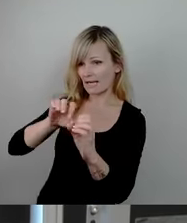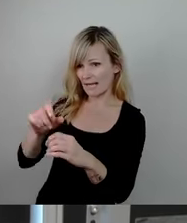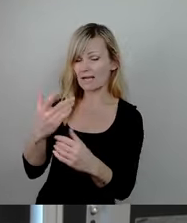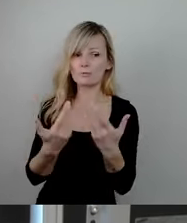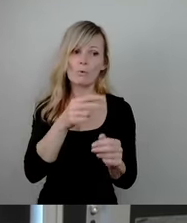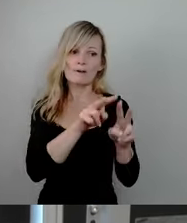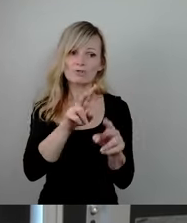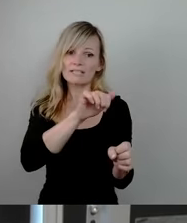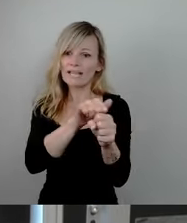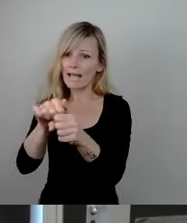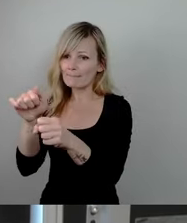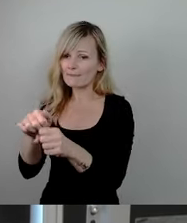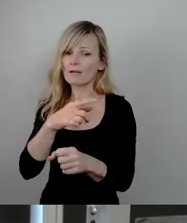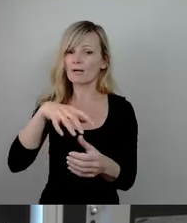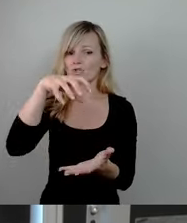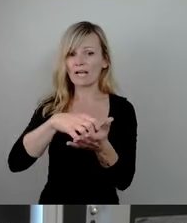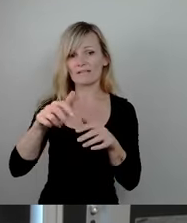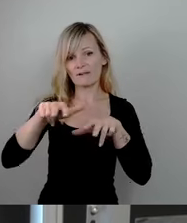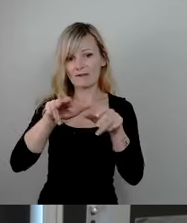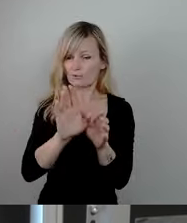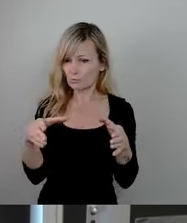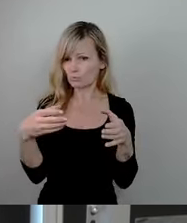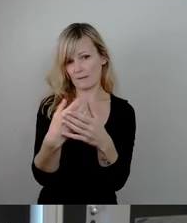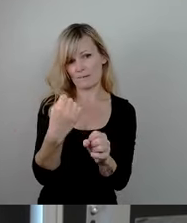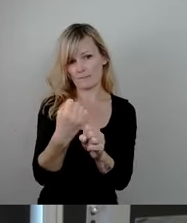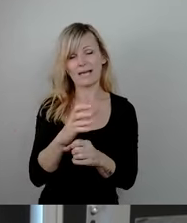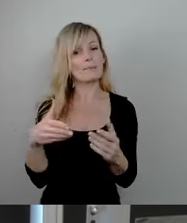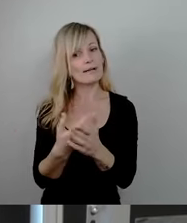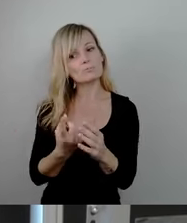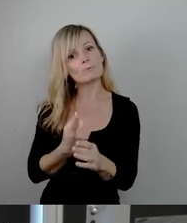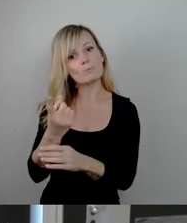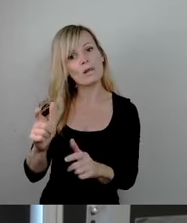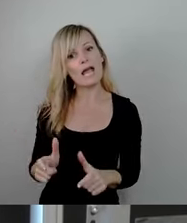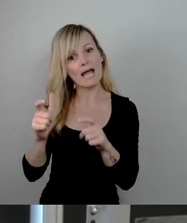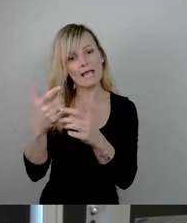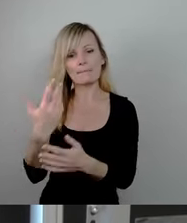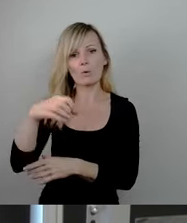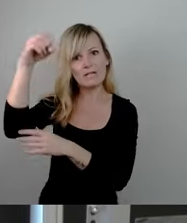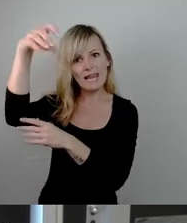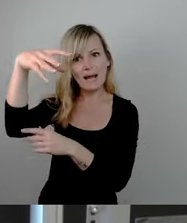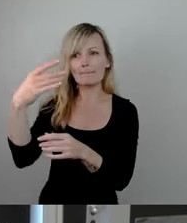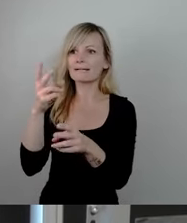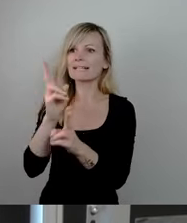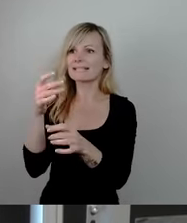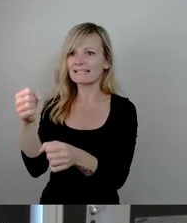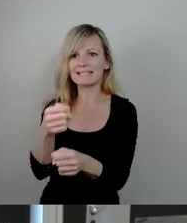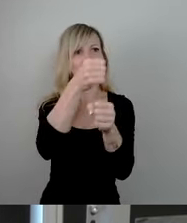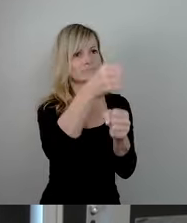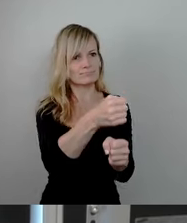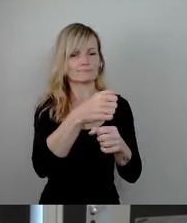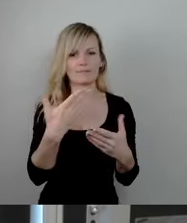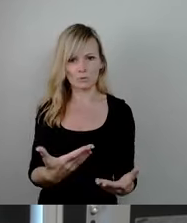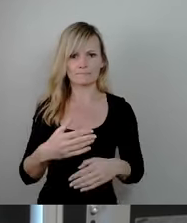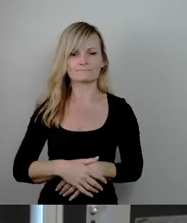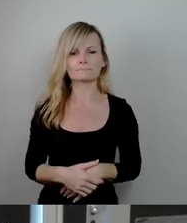zusammenarbeiten, um zum Beispiel mal einen Mülleimer oder eine Lampe an die richtige Stelle zu stellen. Und weil